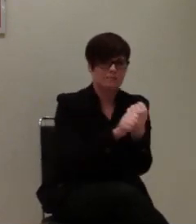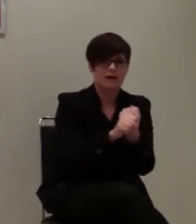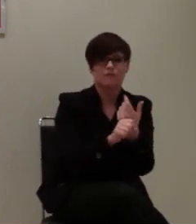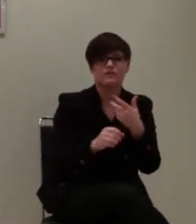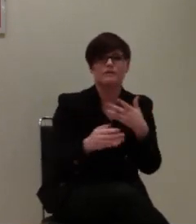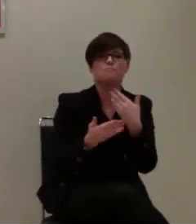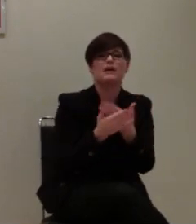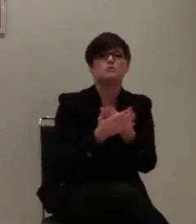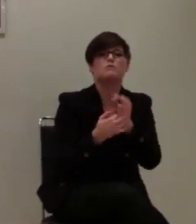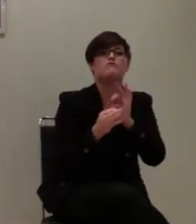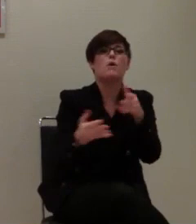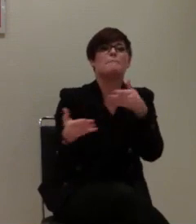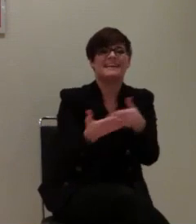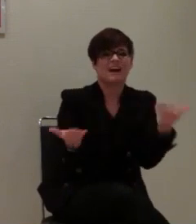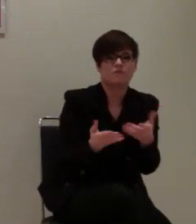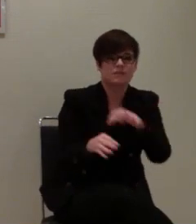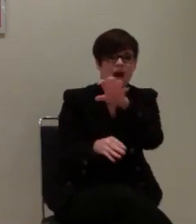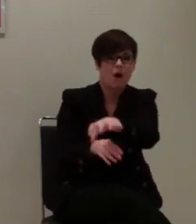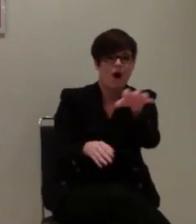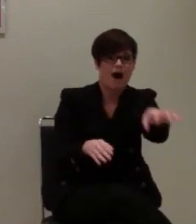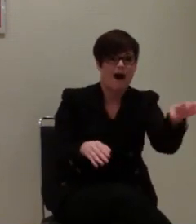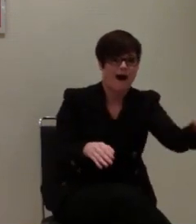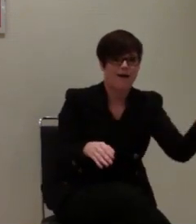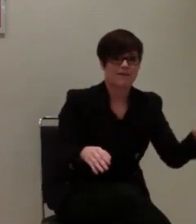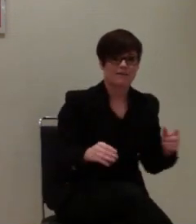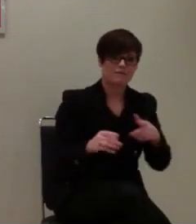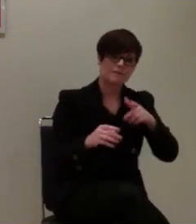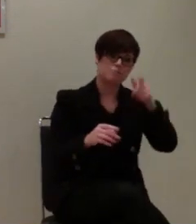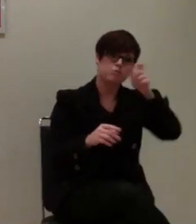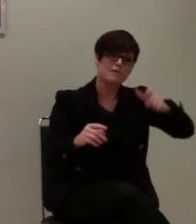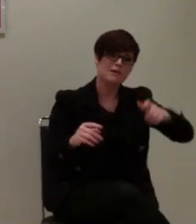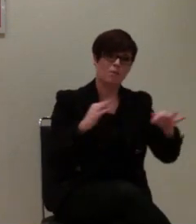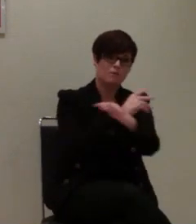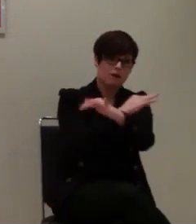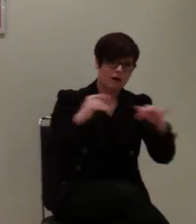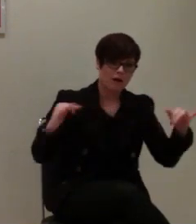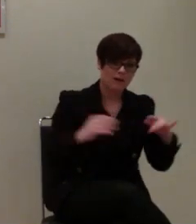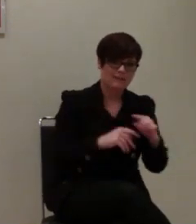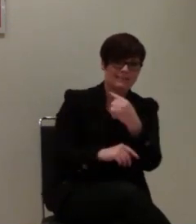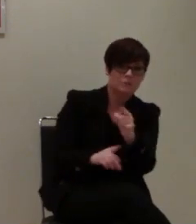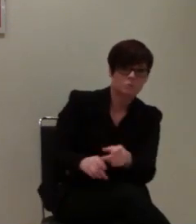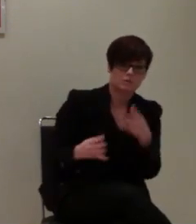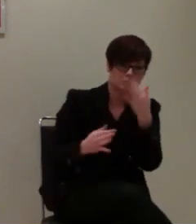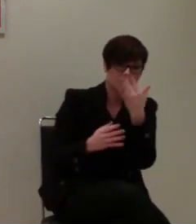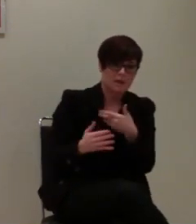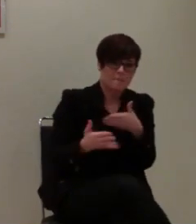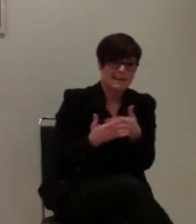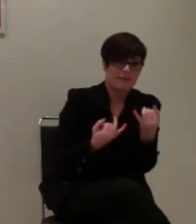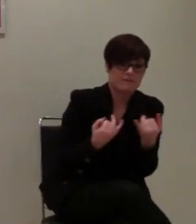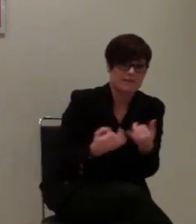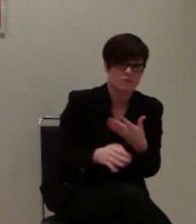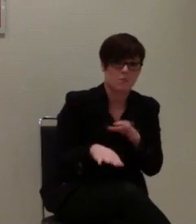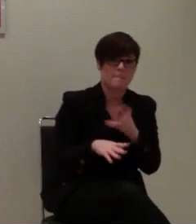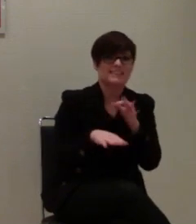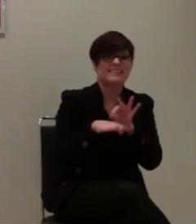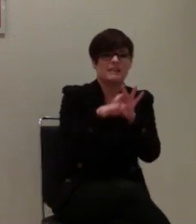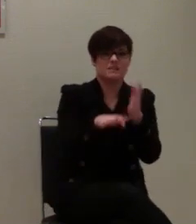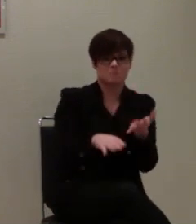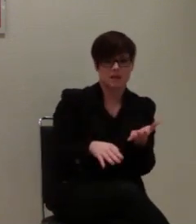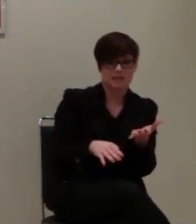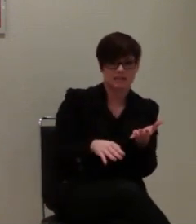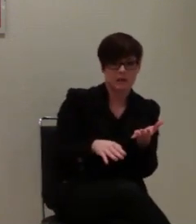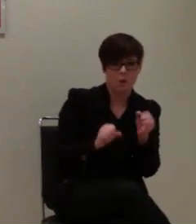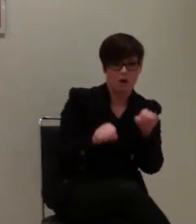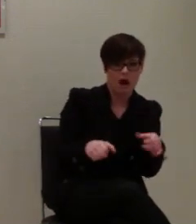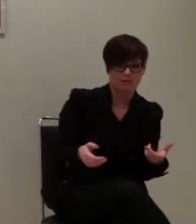Barrieren aufstellt und dass die Leute, die vorbeilaufen, das am eigenen Leib mal ausprobieren können und so sensibilisiert werden. Und